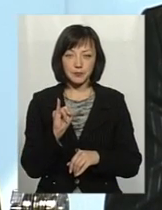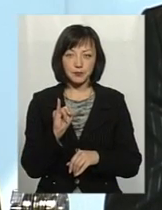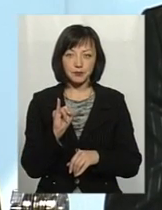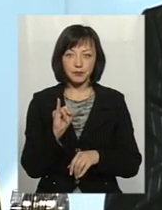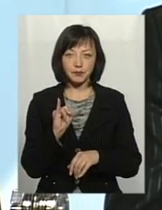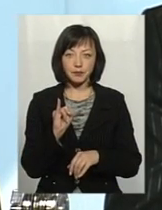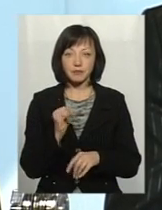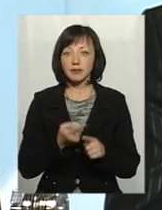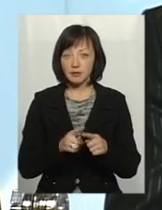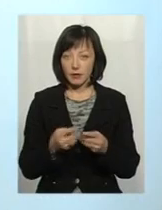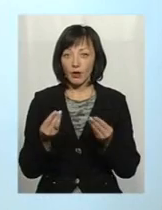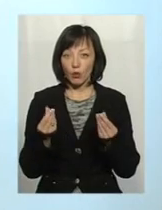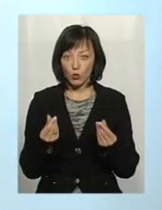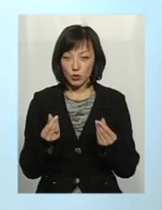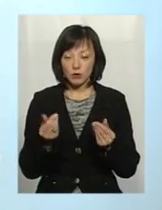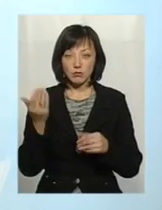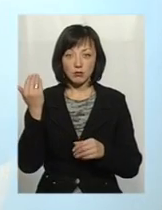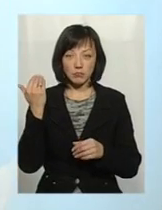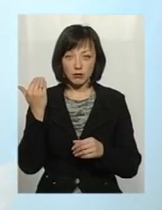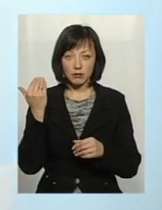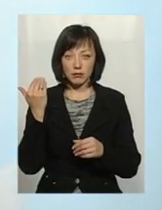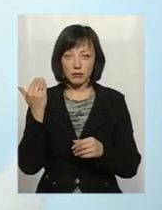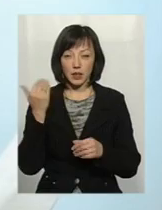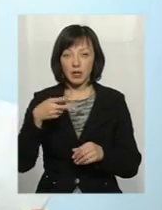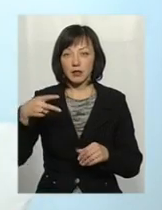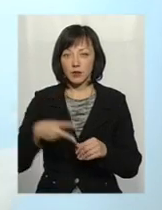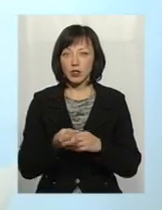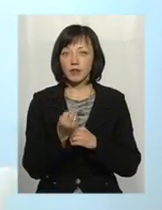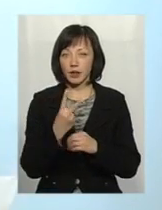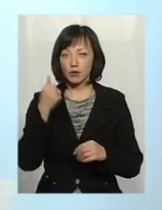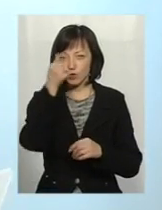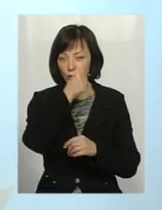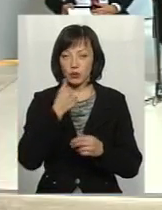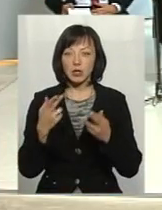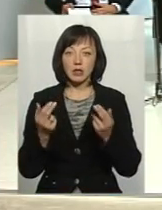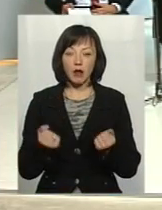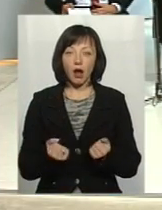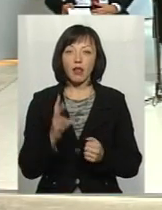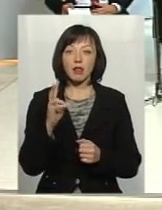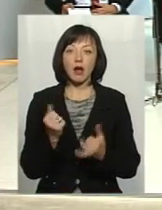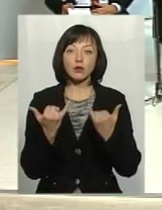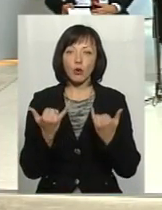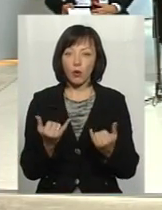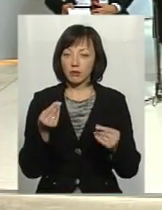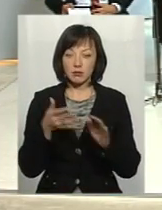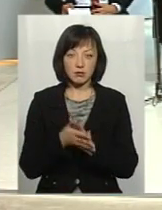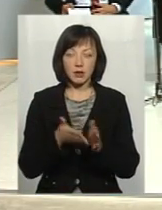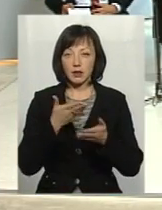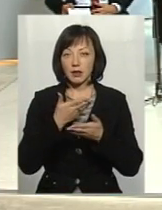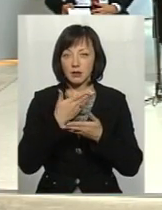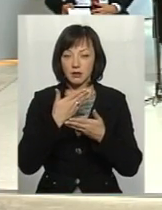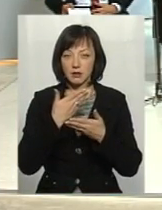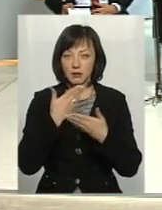Це кошти, які прийшли, якщо не помиляються, в 2012 році, так? На сьогодні вони освоєні, ну і